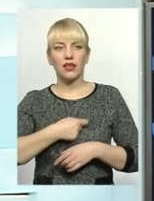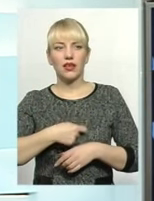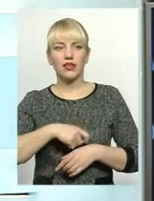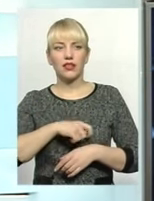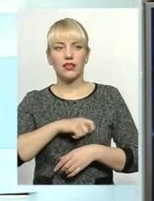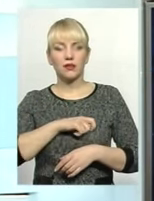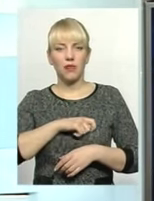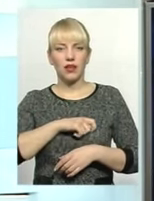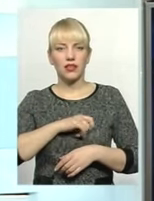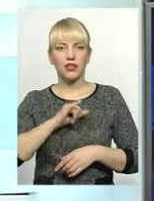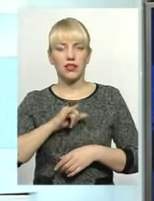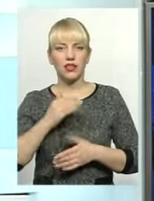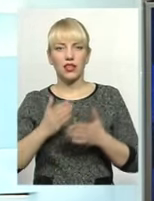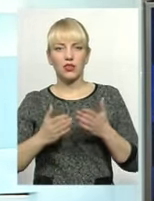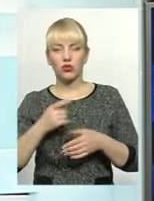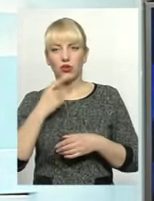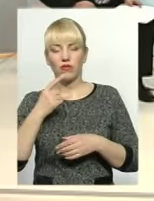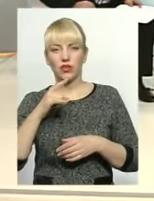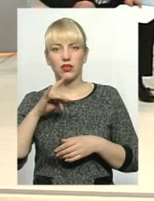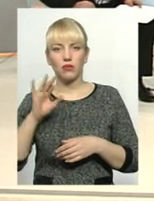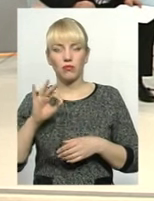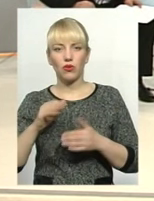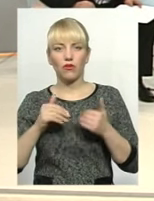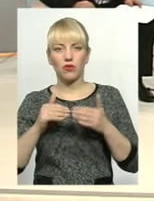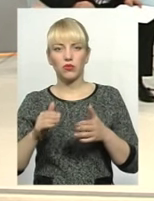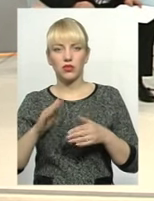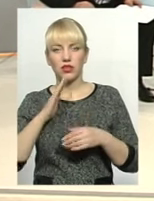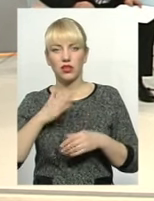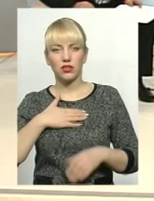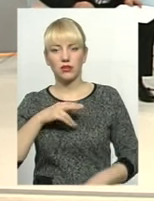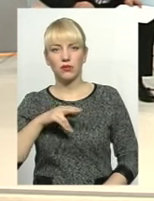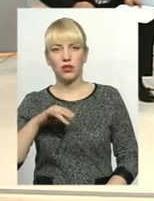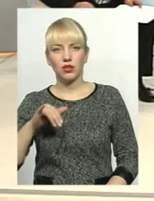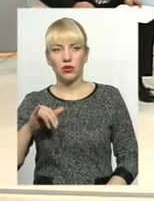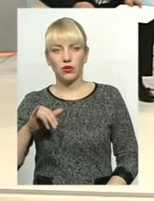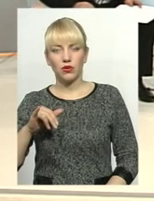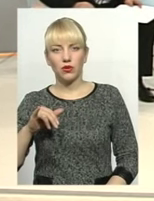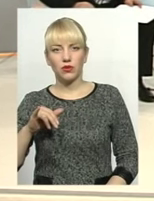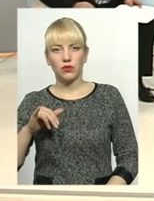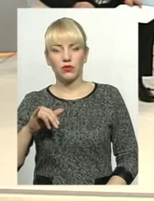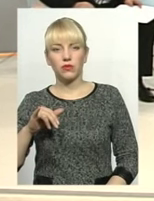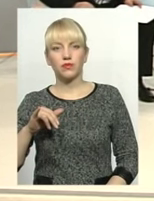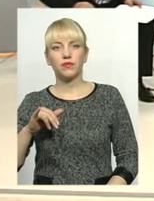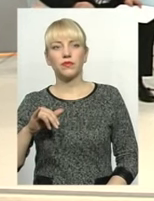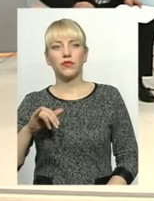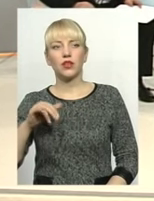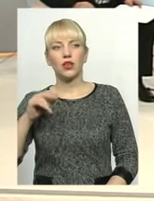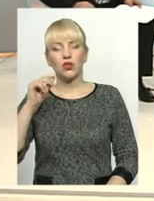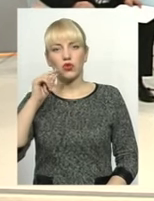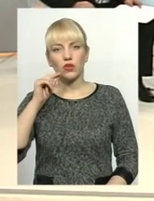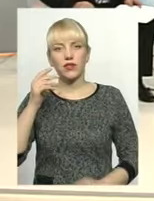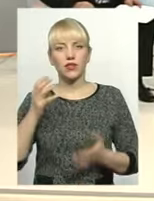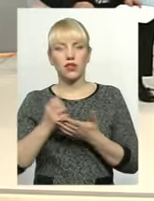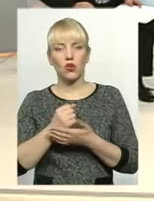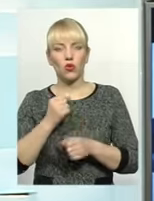Так само, якщо говорити про випускників наших професійно-технічних закладів, чоловіки знаходять роботу в